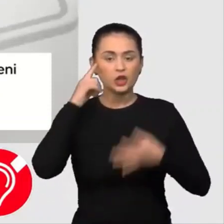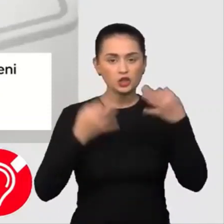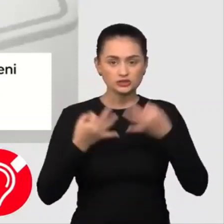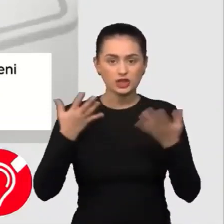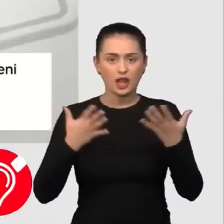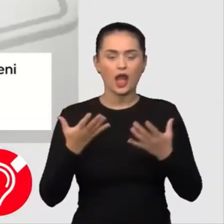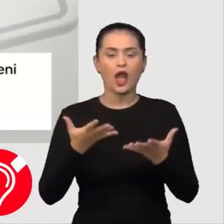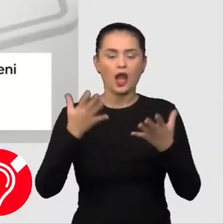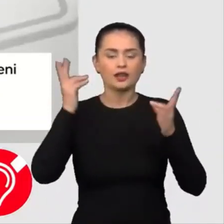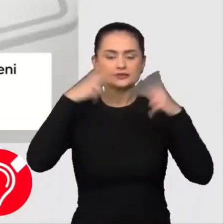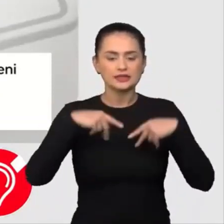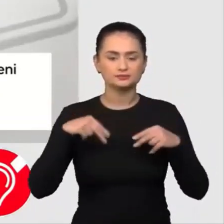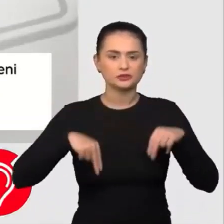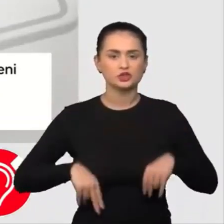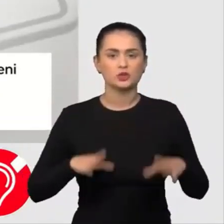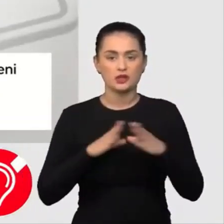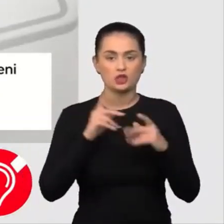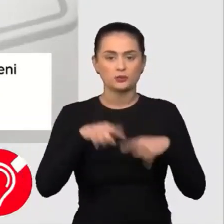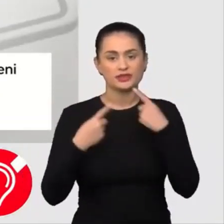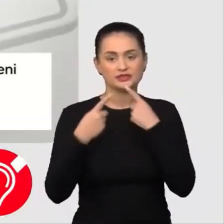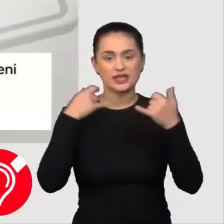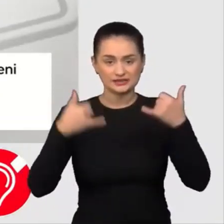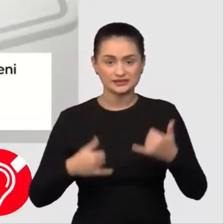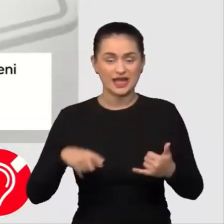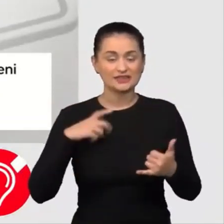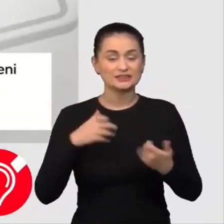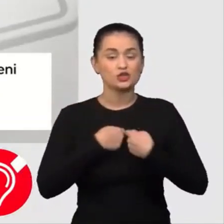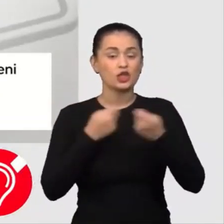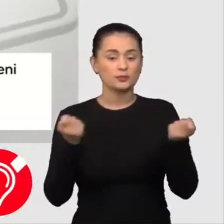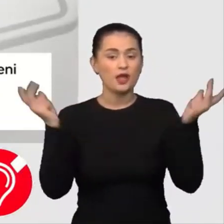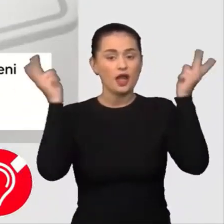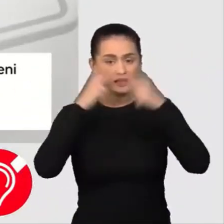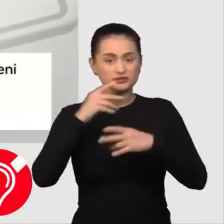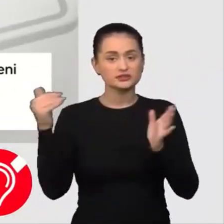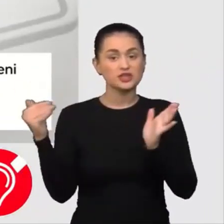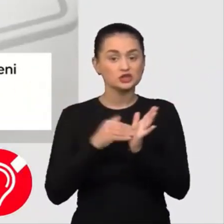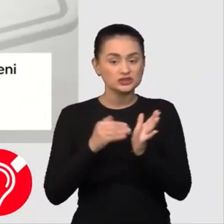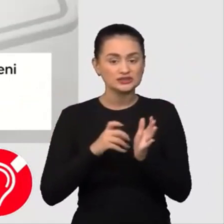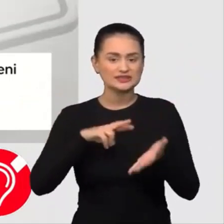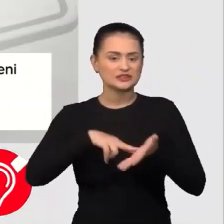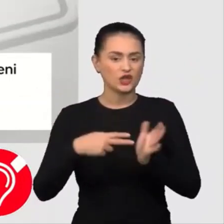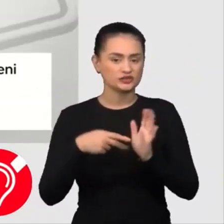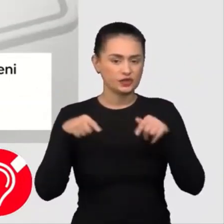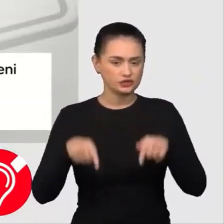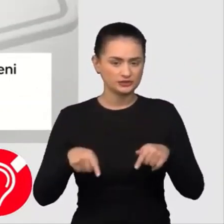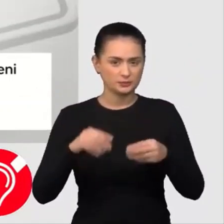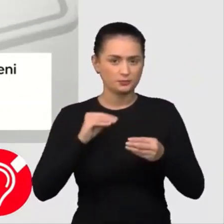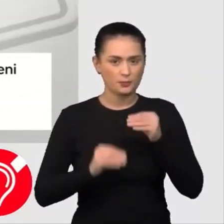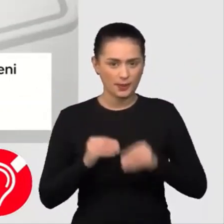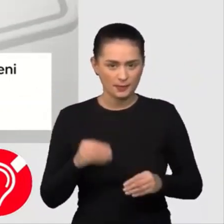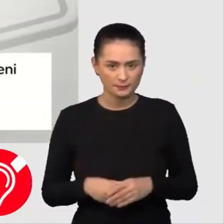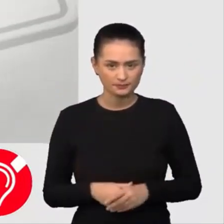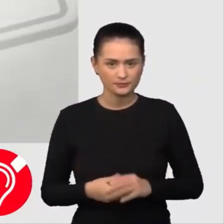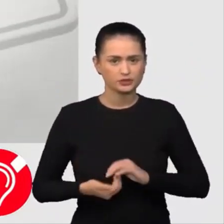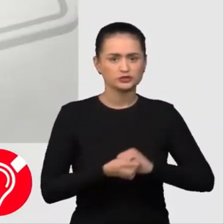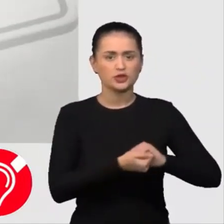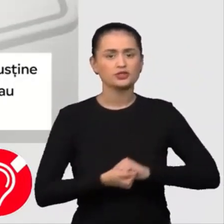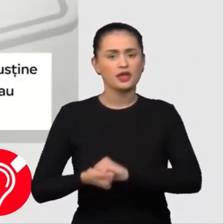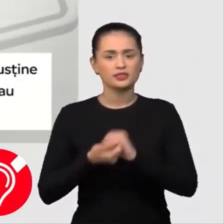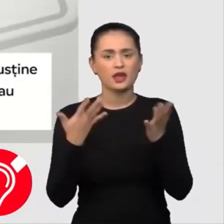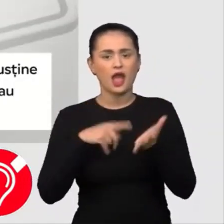Concluzia pe care a transmis-o Iohannis după discuțiile de astăzi este că toată lumea a înțeles necesitatea de a rezolva problema Schengen.